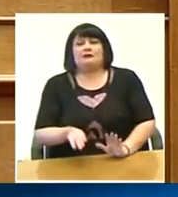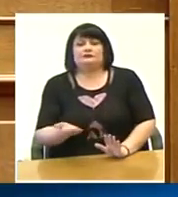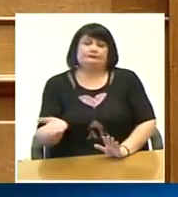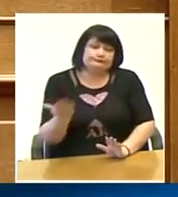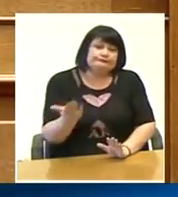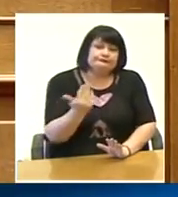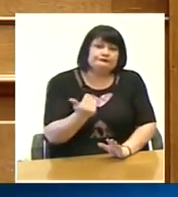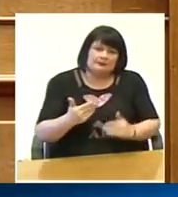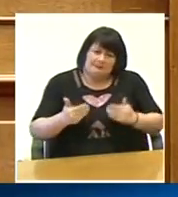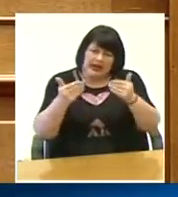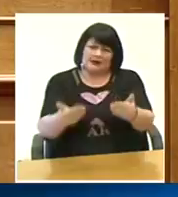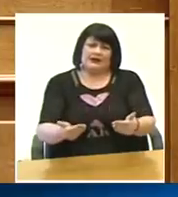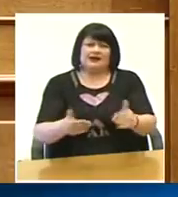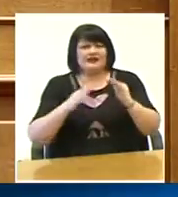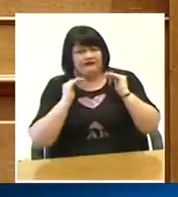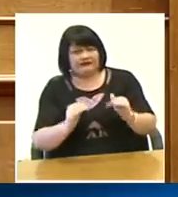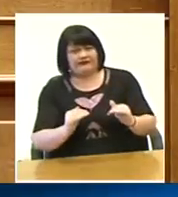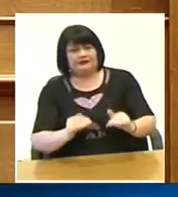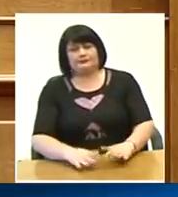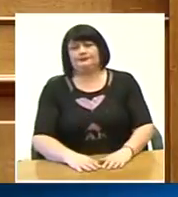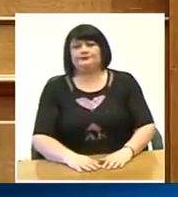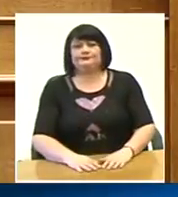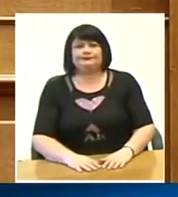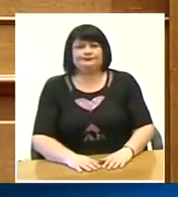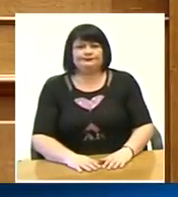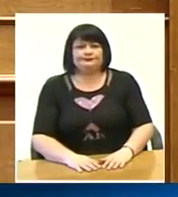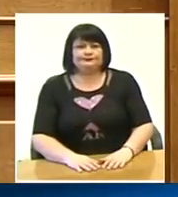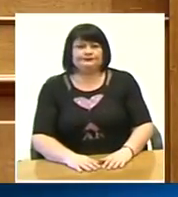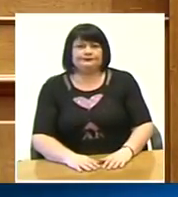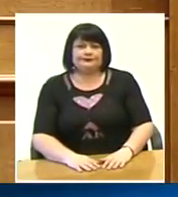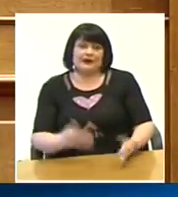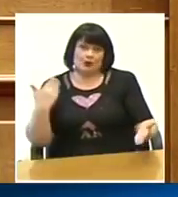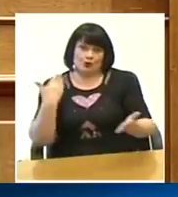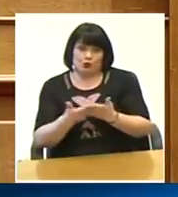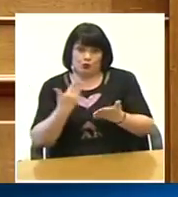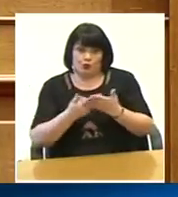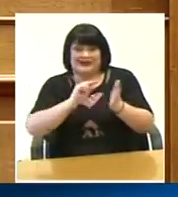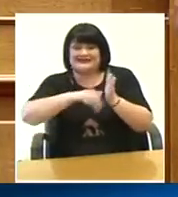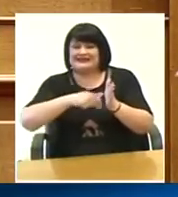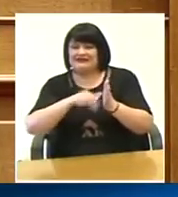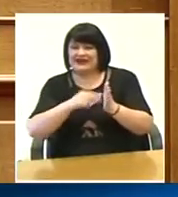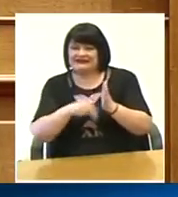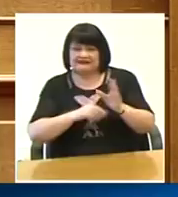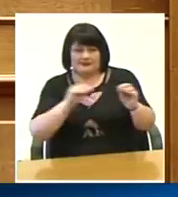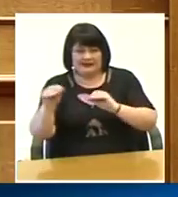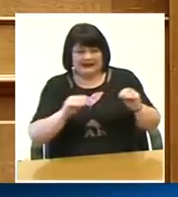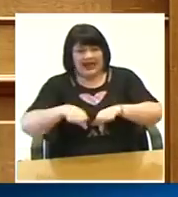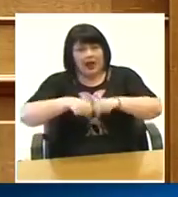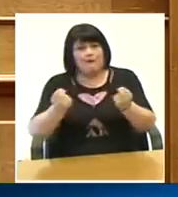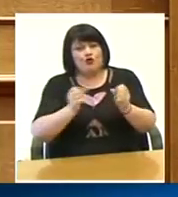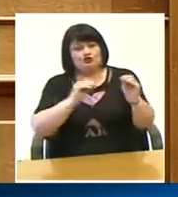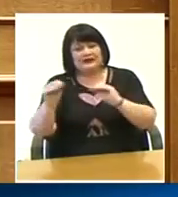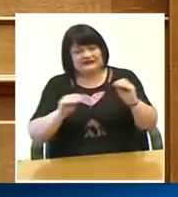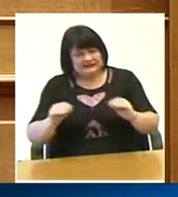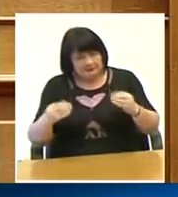η θητεία αυτού που είναι και επίσης σε πάρα πολλές επειδή λήγη η θητεία και πολλών μετακινήσεων ή αποσπάσεων που έχει